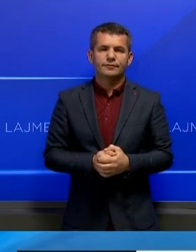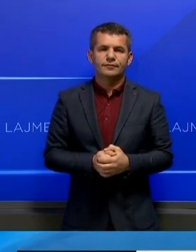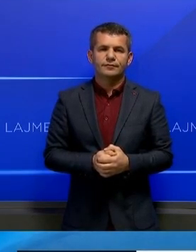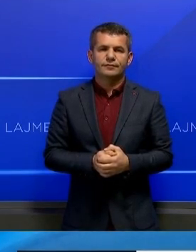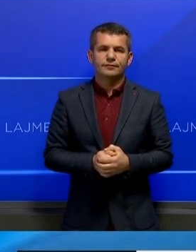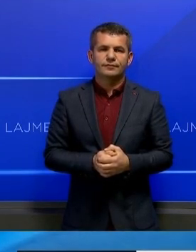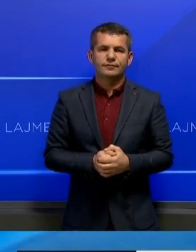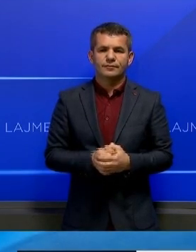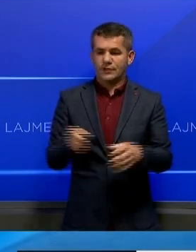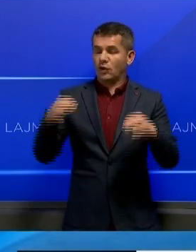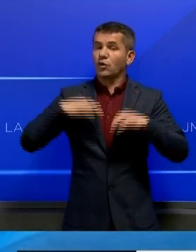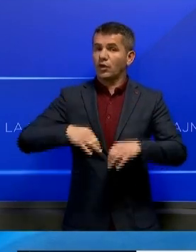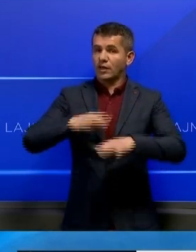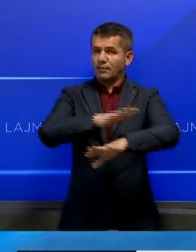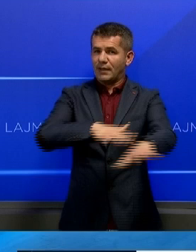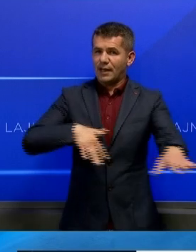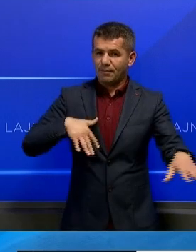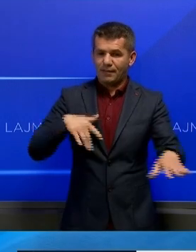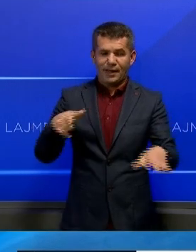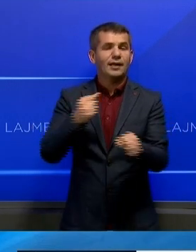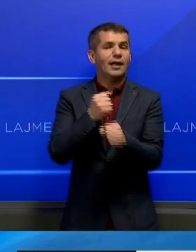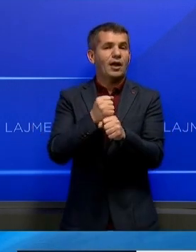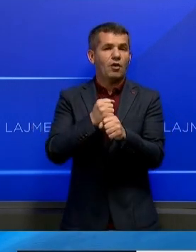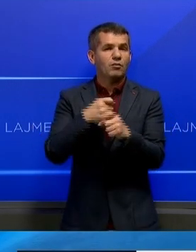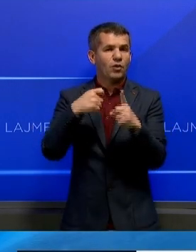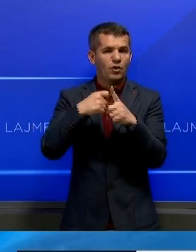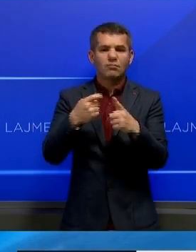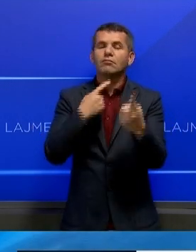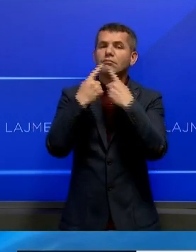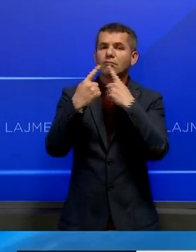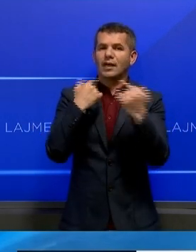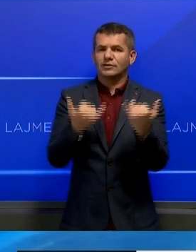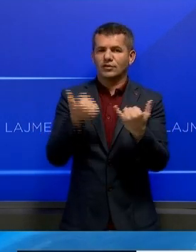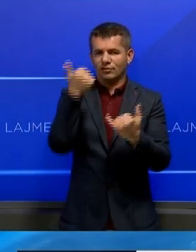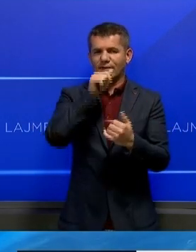Kryetari i kuvendit Gleu Kënyuf sa fletë për dialogu.